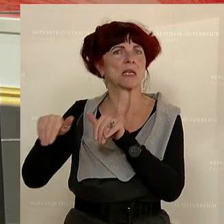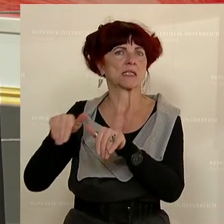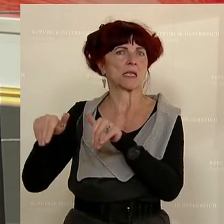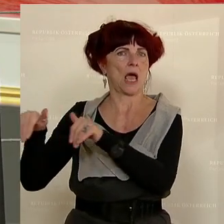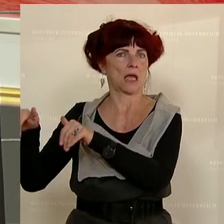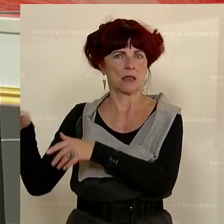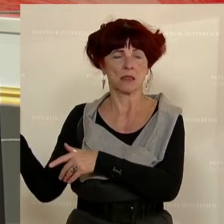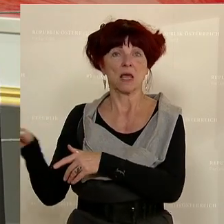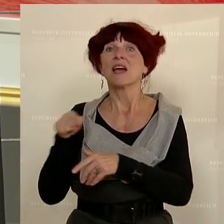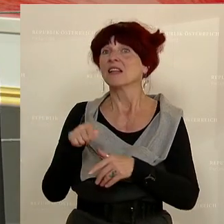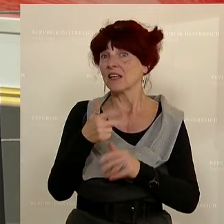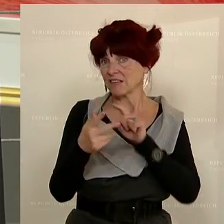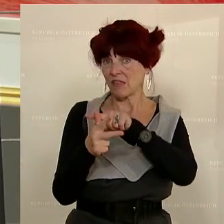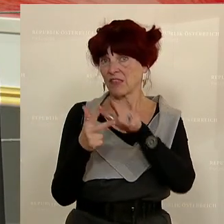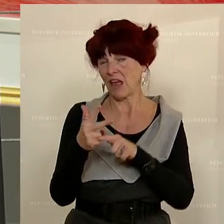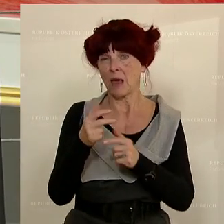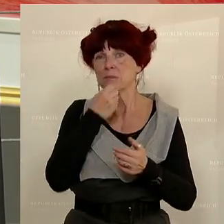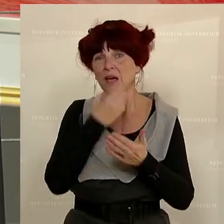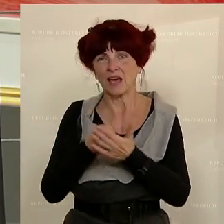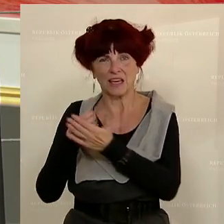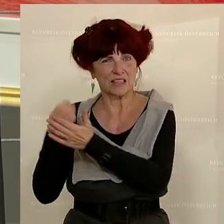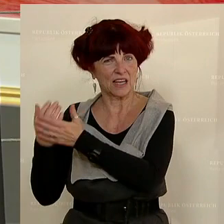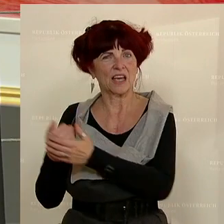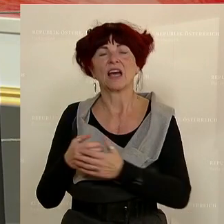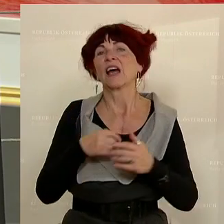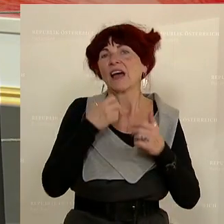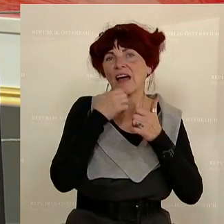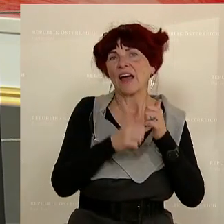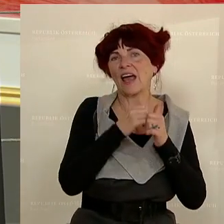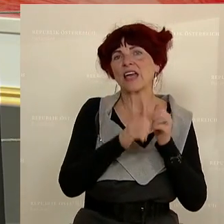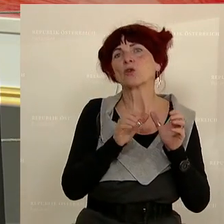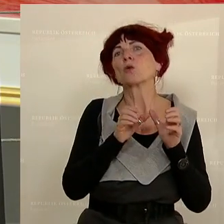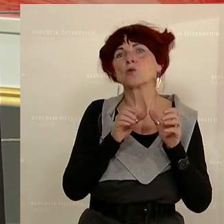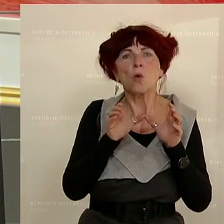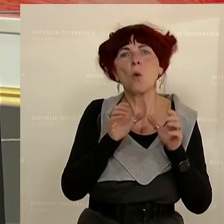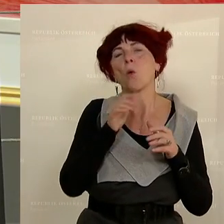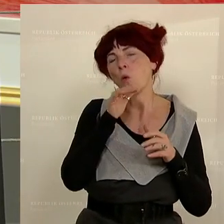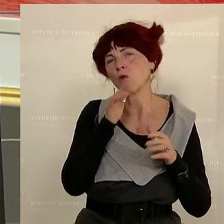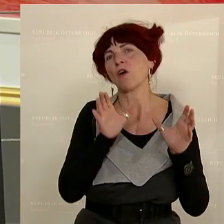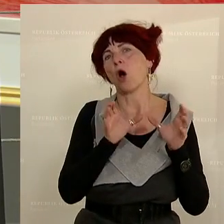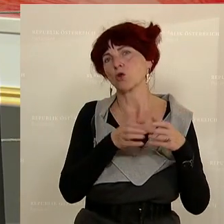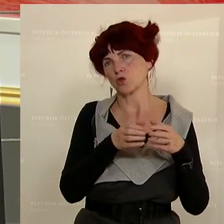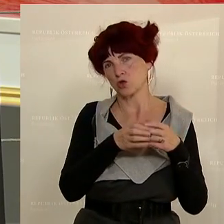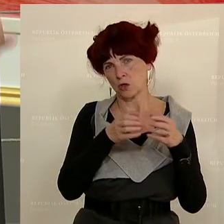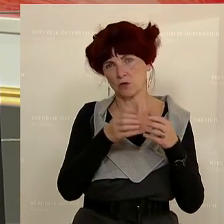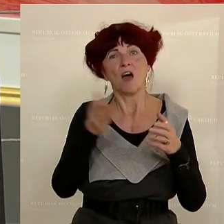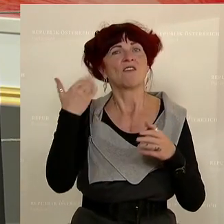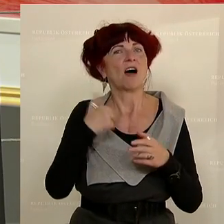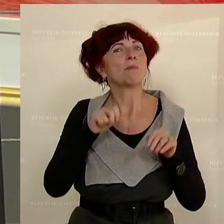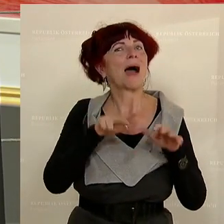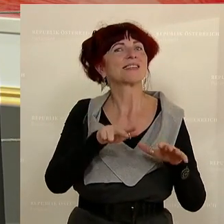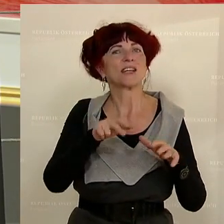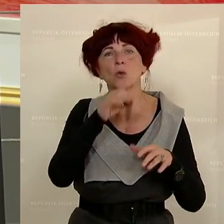Diese Berichte wurden im Rechnungshof-Ausschuss am 18. Oktober behandelt und der Bericht zur Fernwärme-Fernkälte